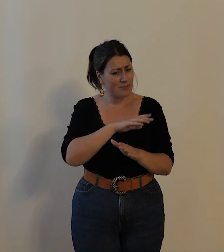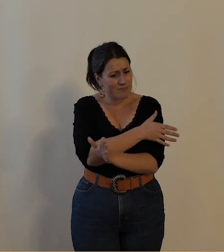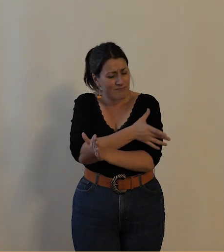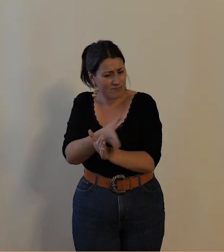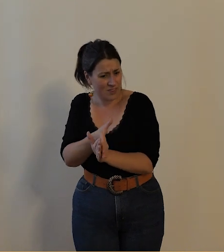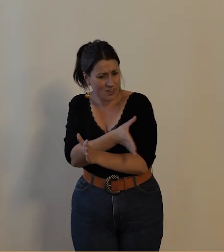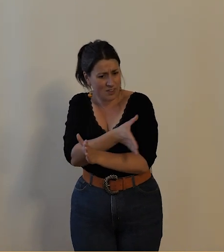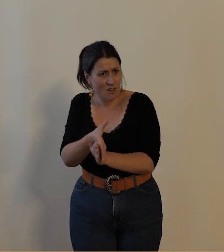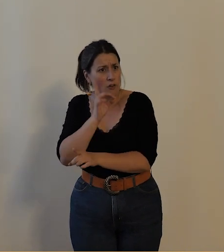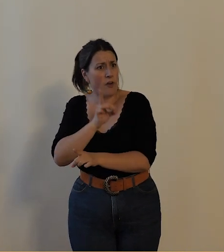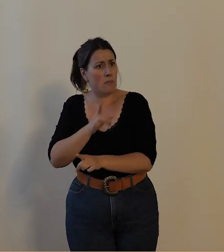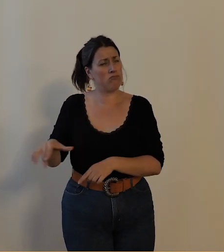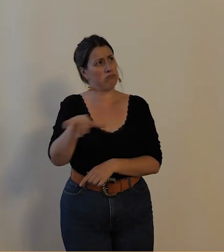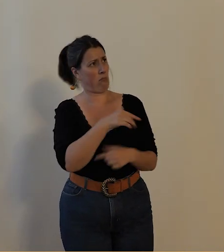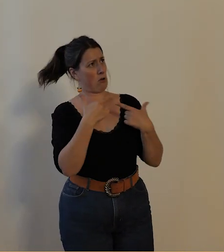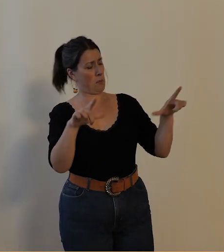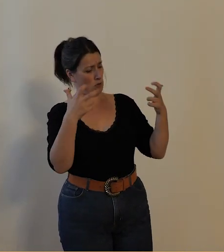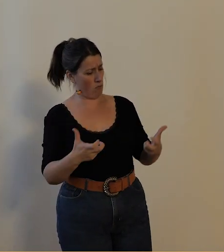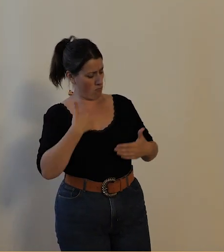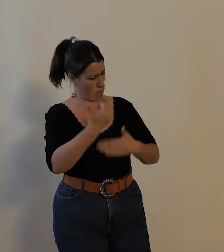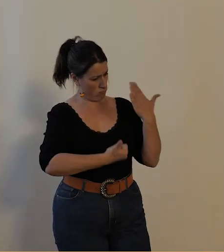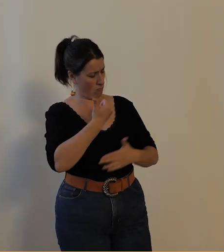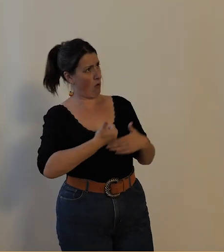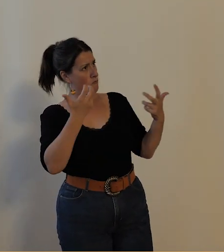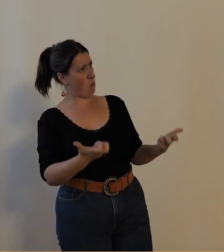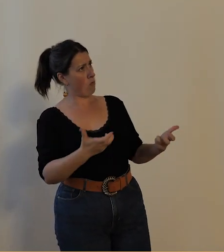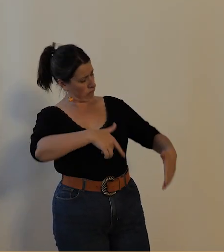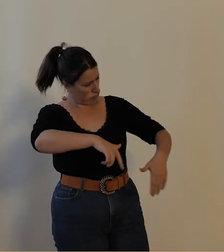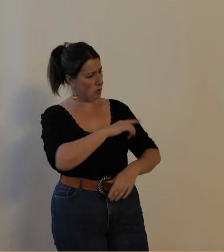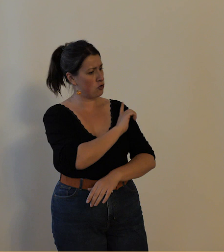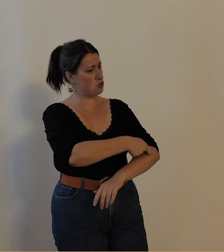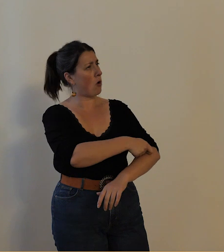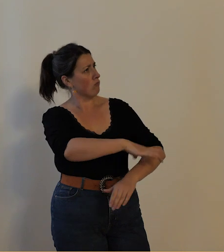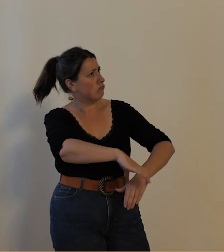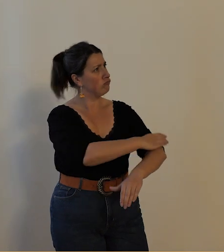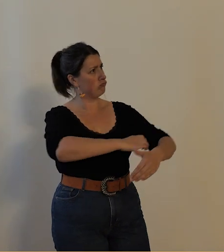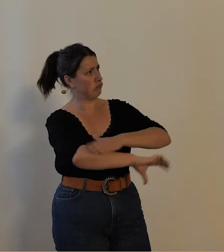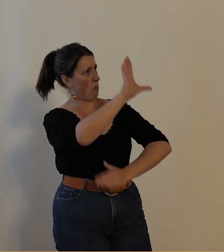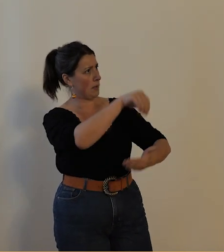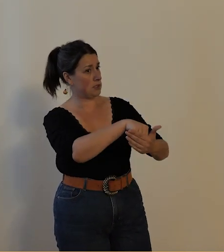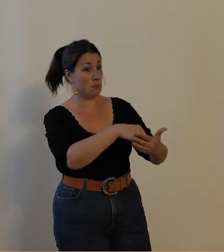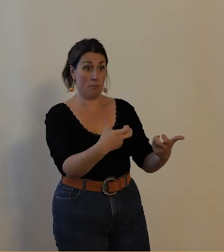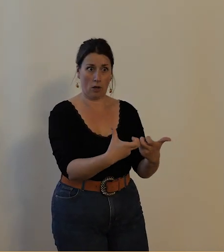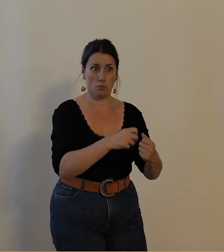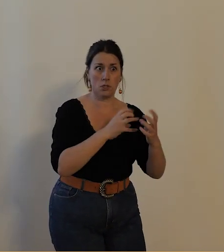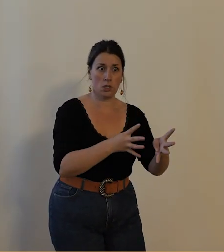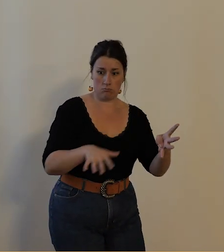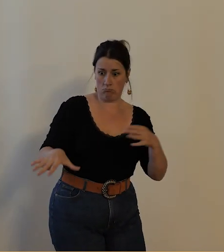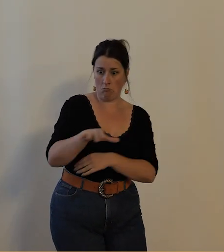du jour celle-ci n'hésite pas à s'affirmer dans tous les domaines sportifs dont le cyclisme au début